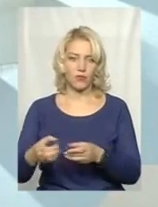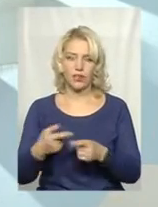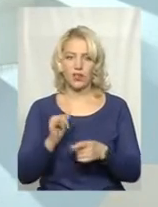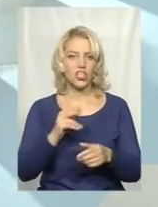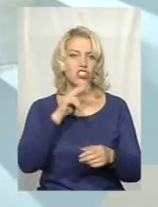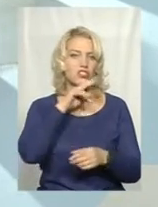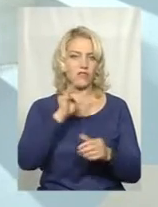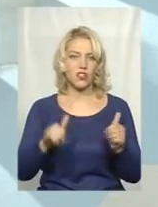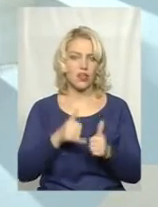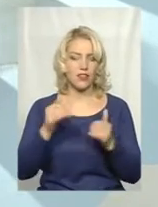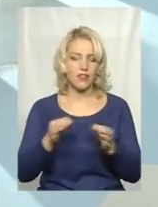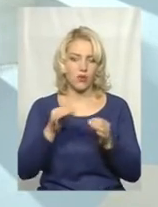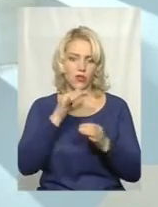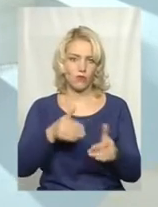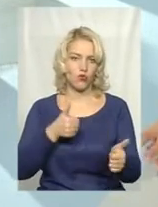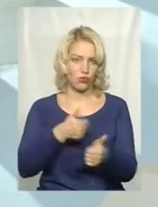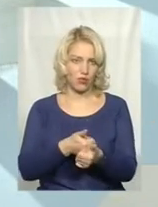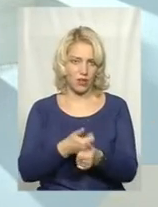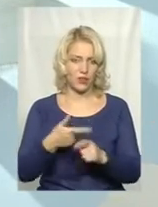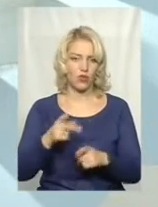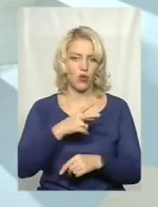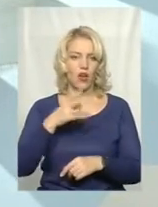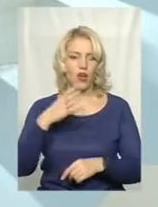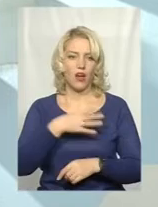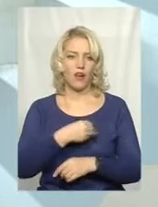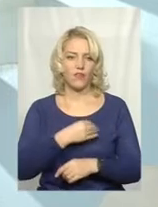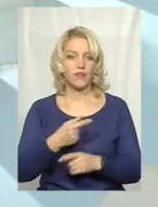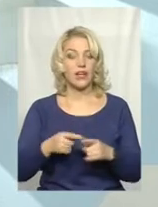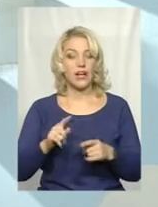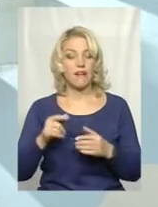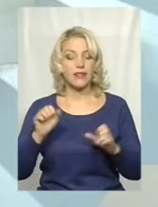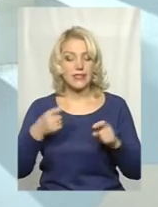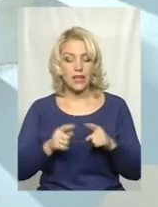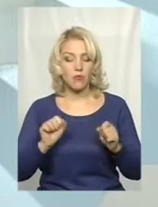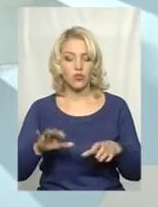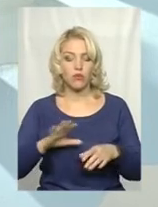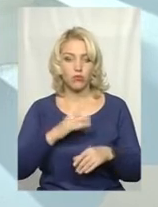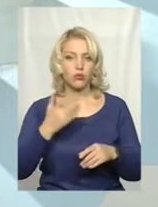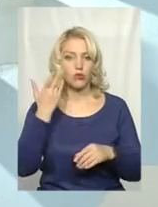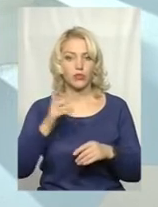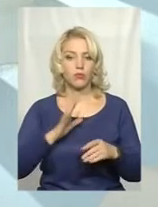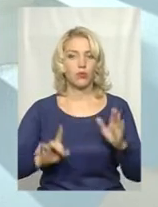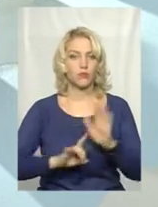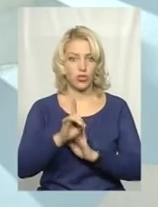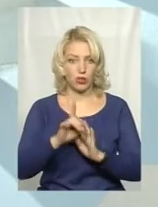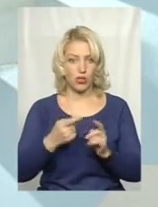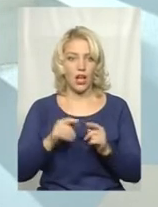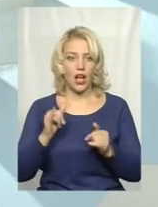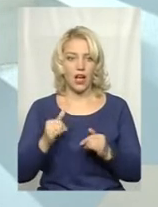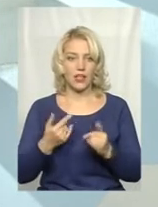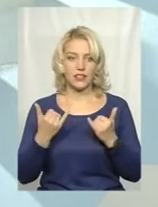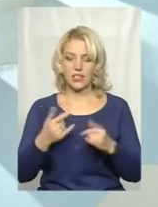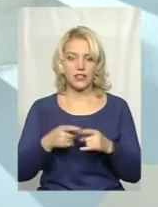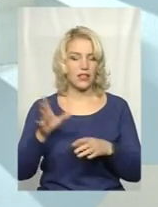дожануть Львів. Це, можливо, було тільки перший рік реформи, коли всі мали на старті однакові умови. Зараз цей показник, він довідомий, але він не